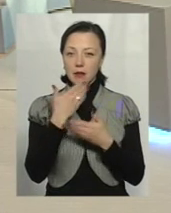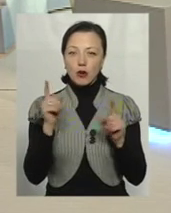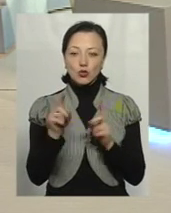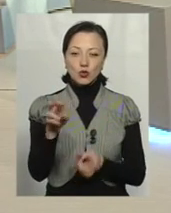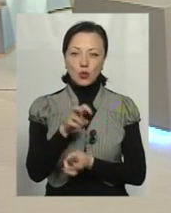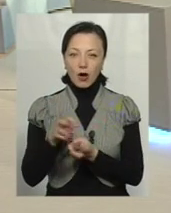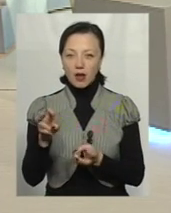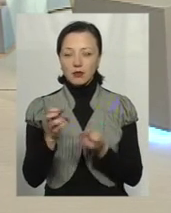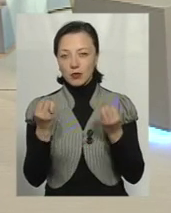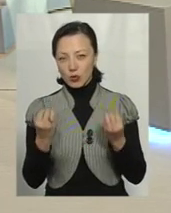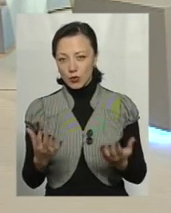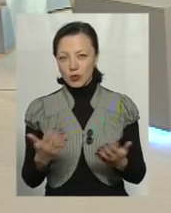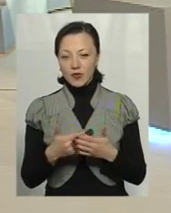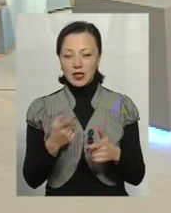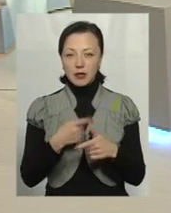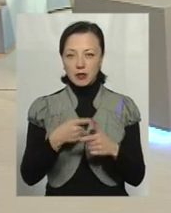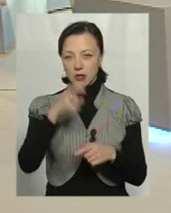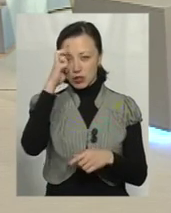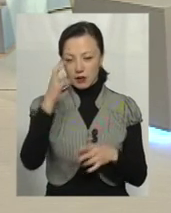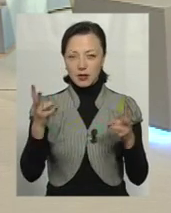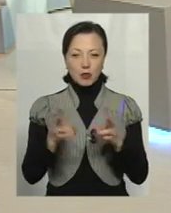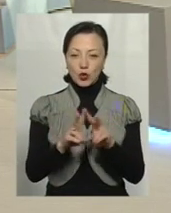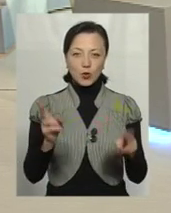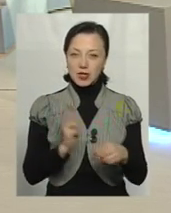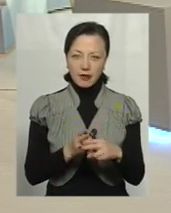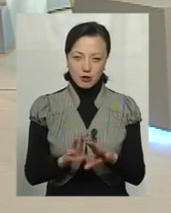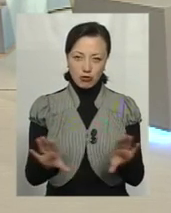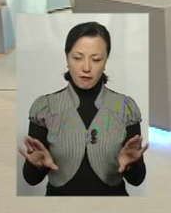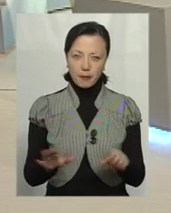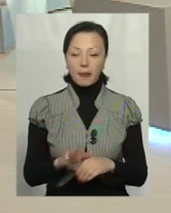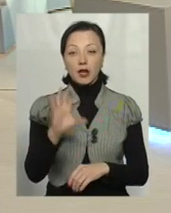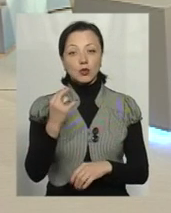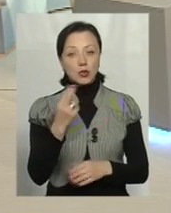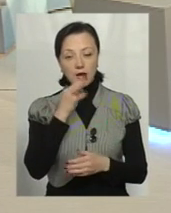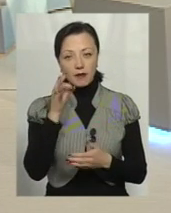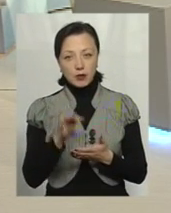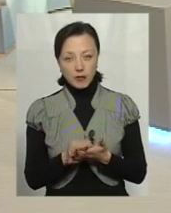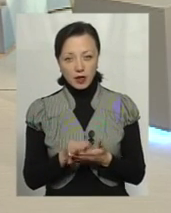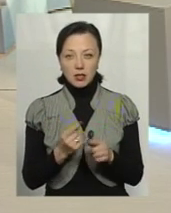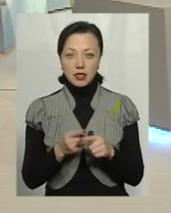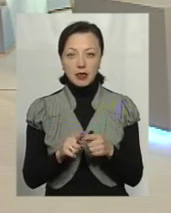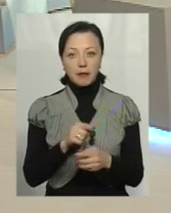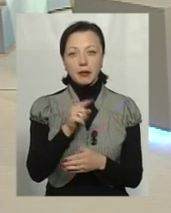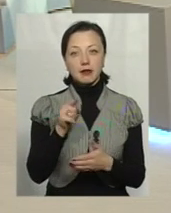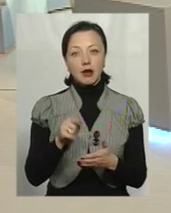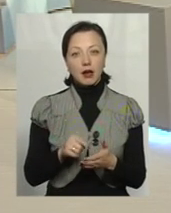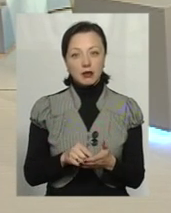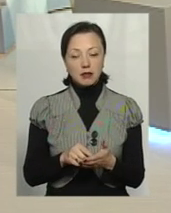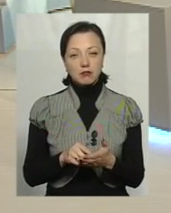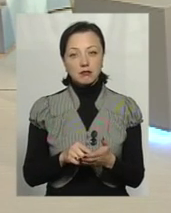шукати, їм просто від імені держави треба, щоб ніхто не заважав. Соціальна відповідальність – це вже питання